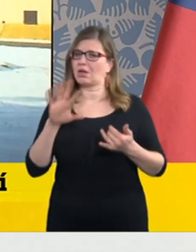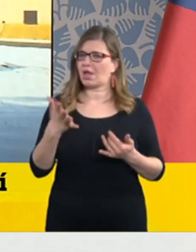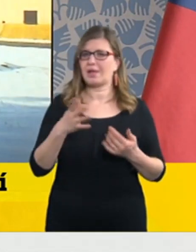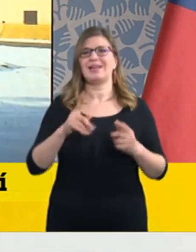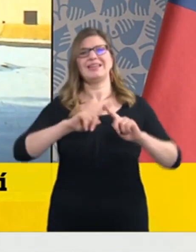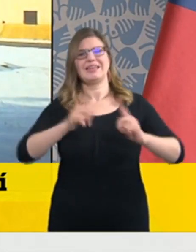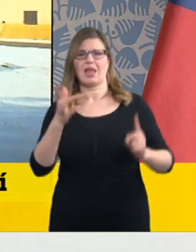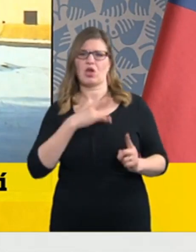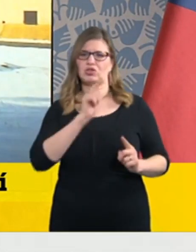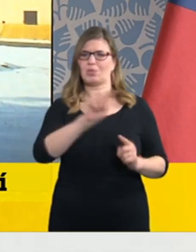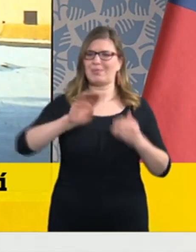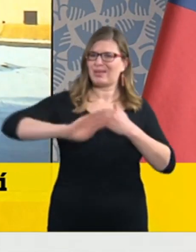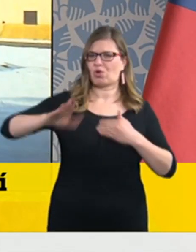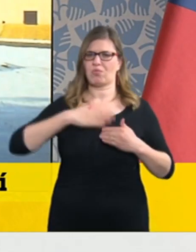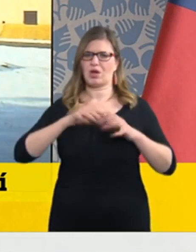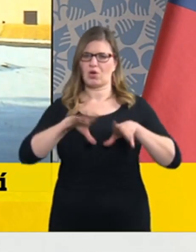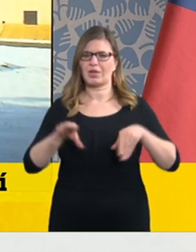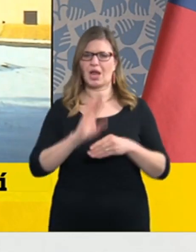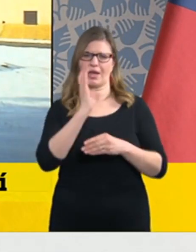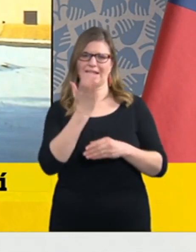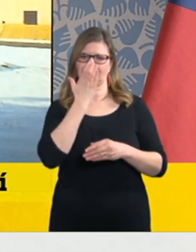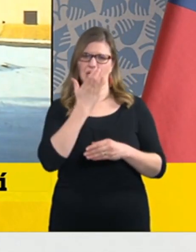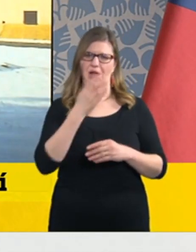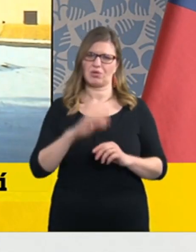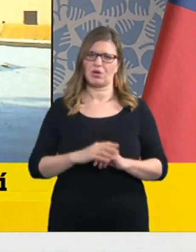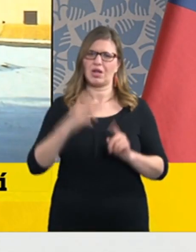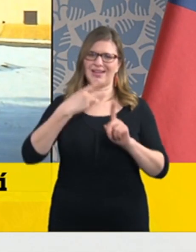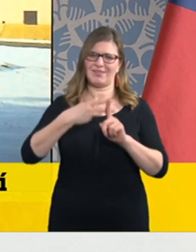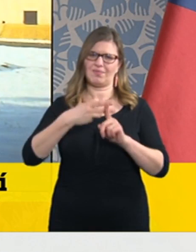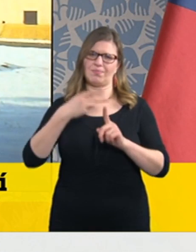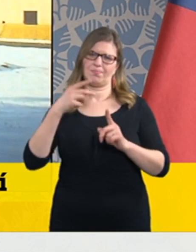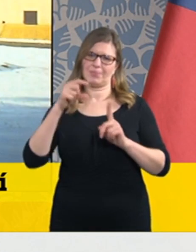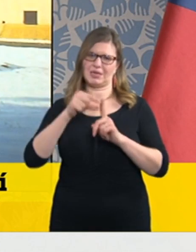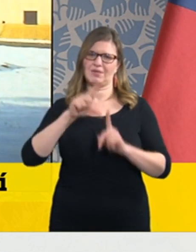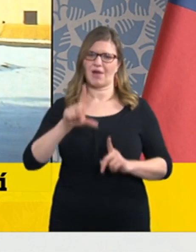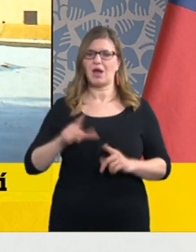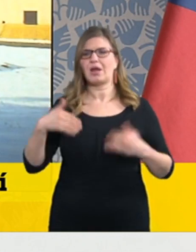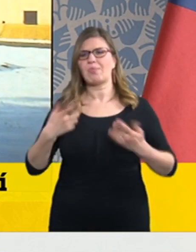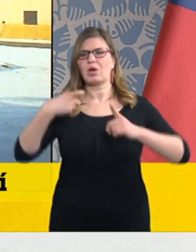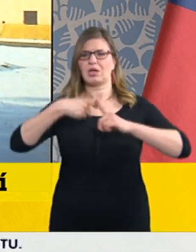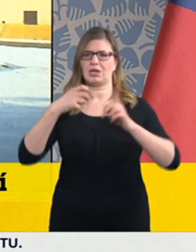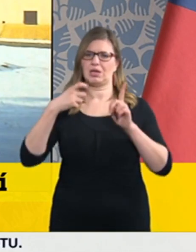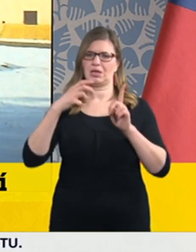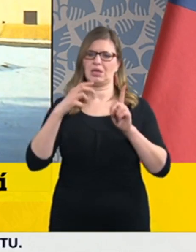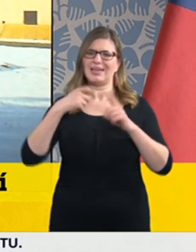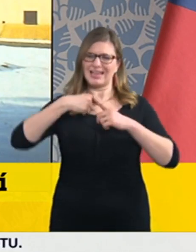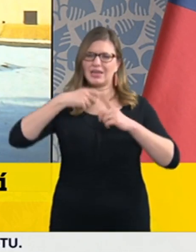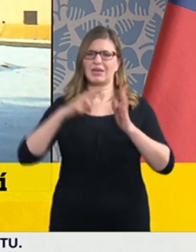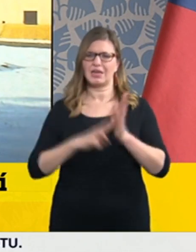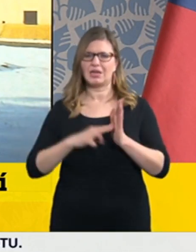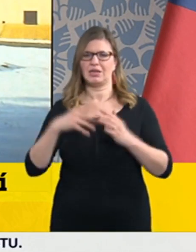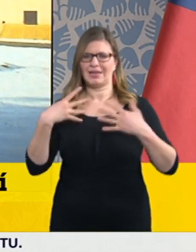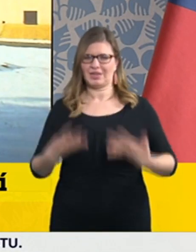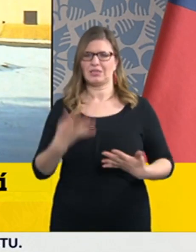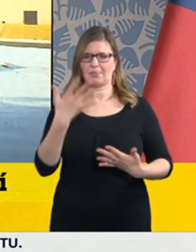respirátory FFP2 nebo KN95 a o tom, o té